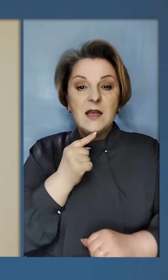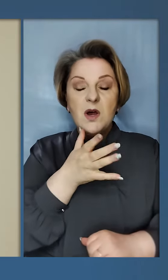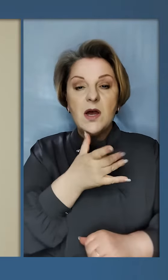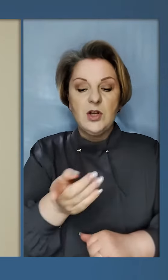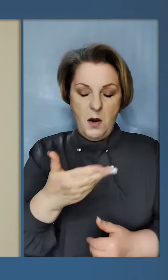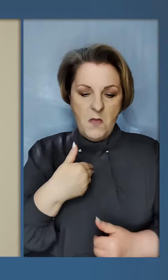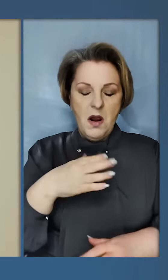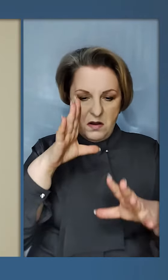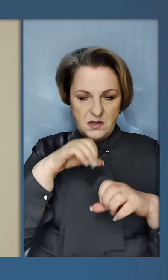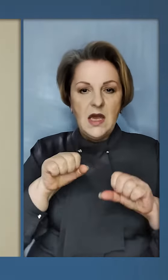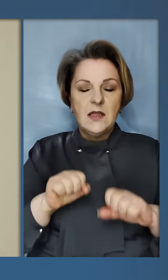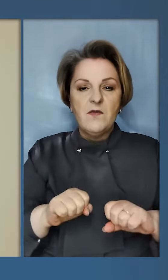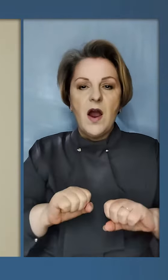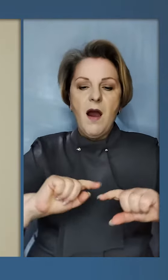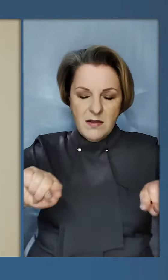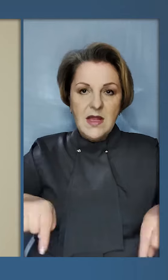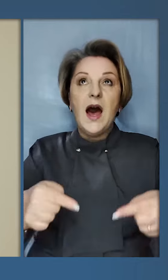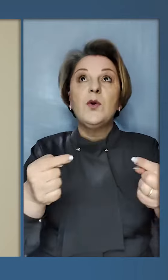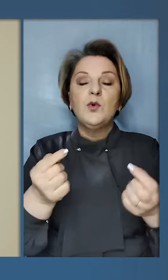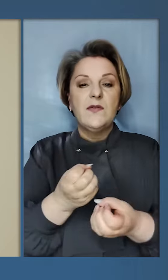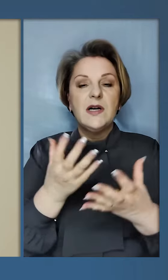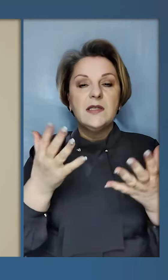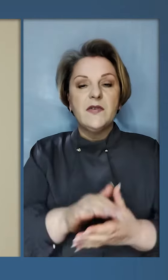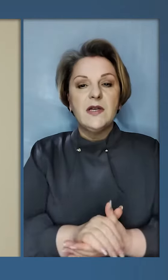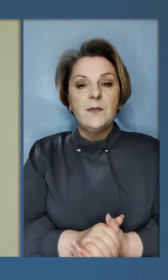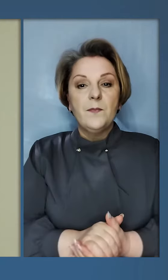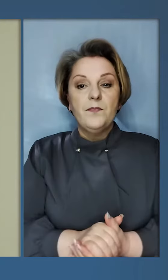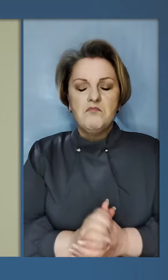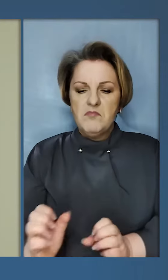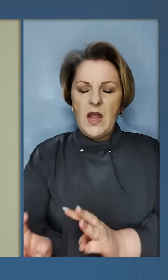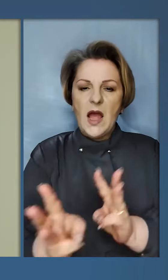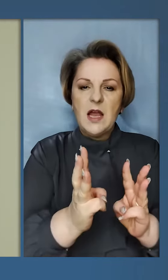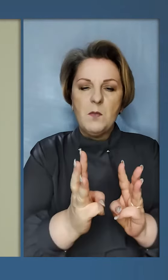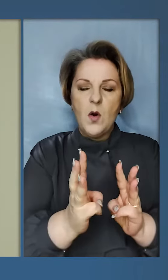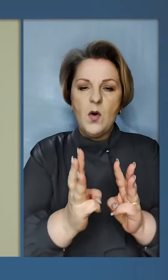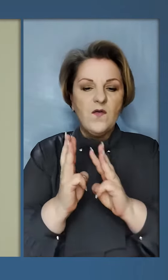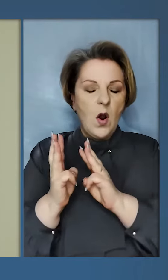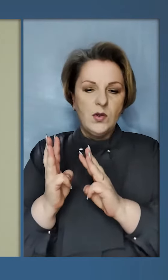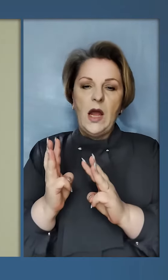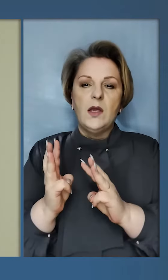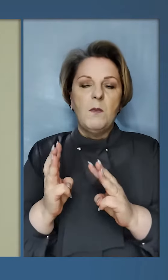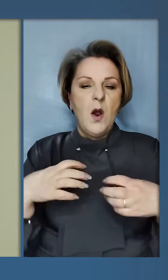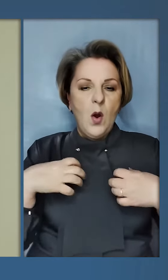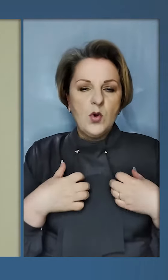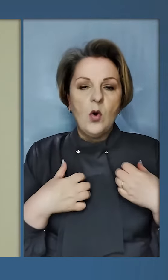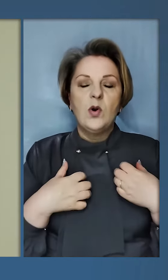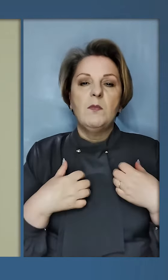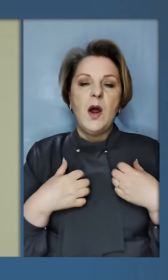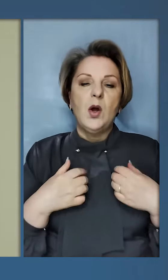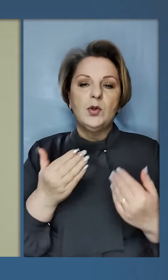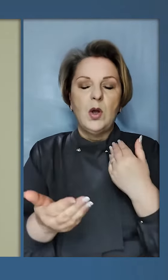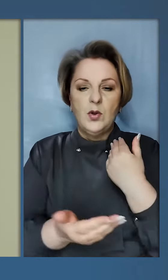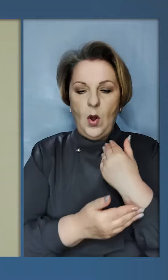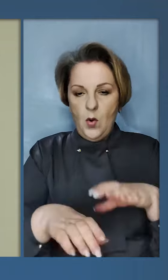здатні народжувати світло. На опалених вогнем і горем дошках зі змучених